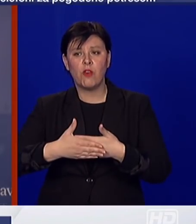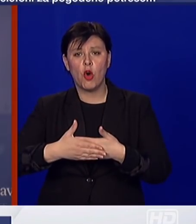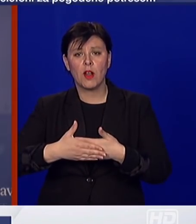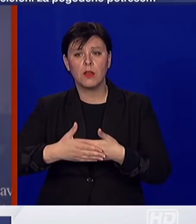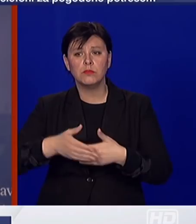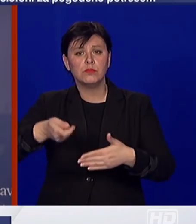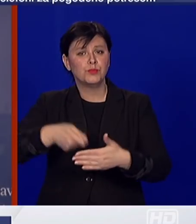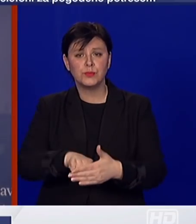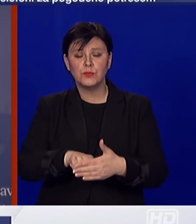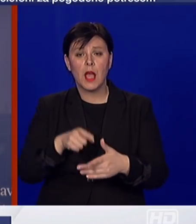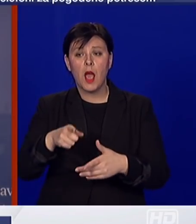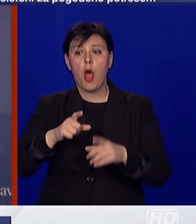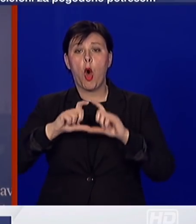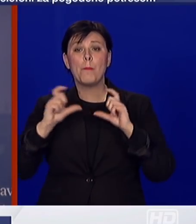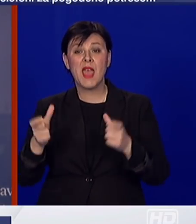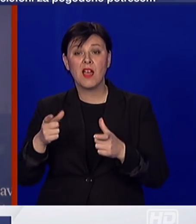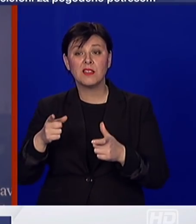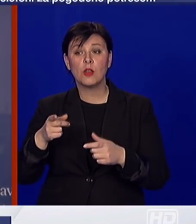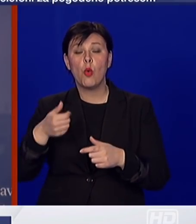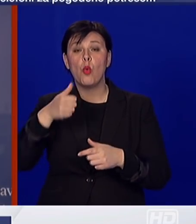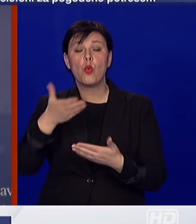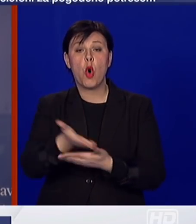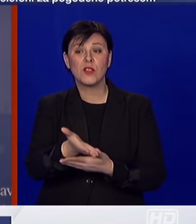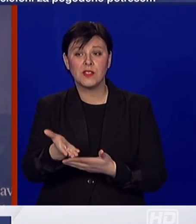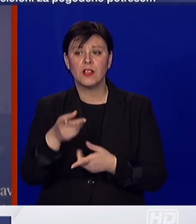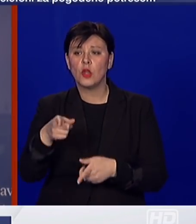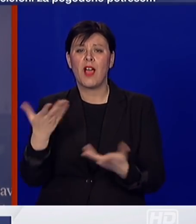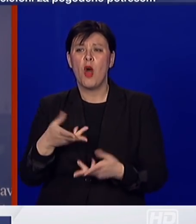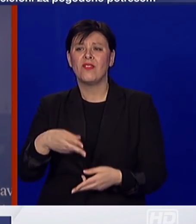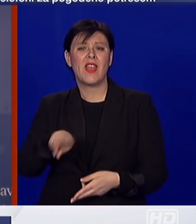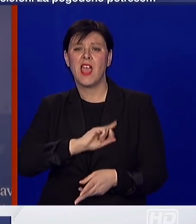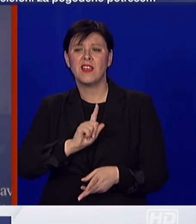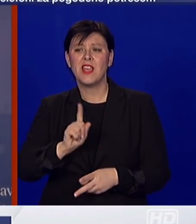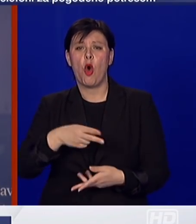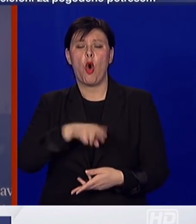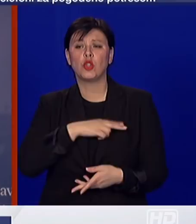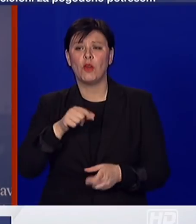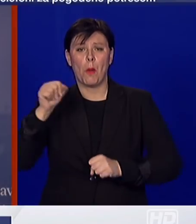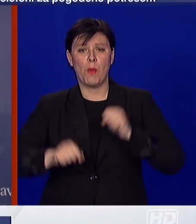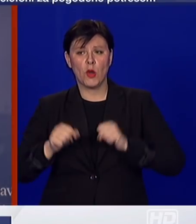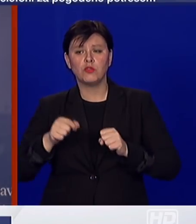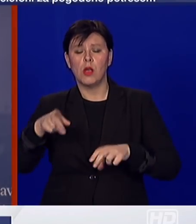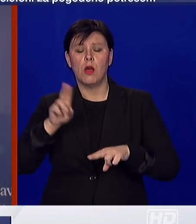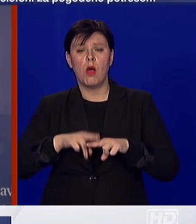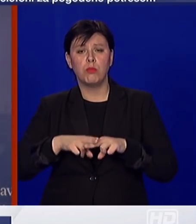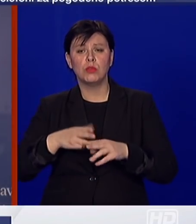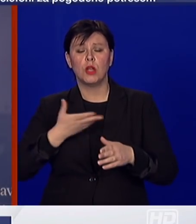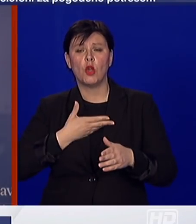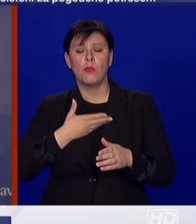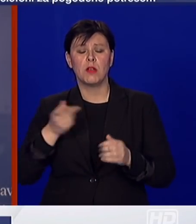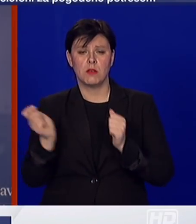To su te neodgovorne vrste ponašanja koje će se sankcionirati. Međutim,